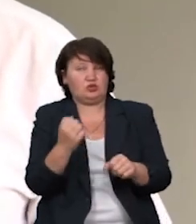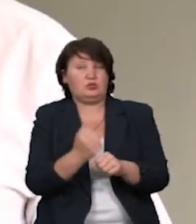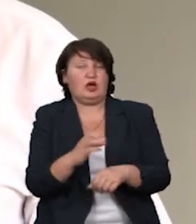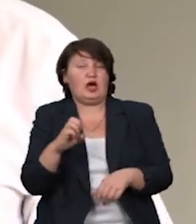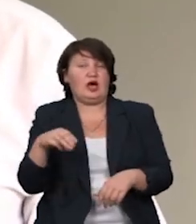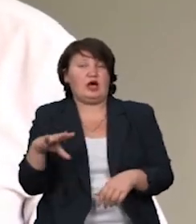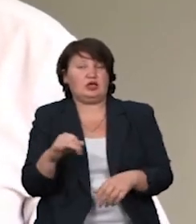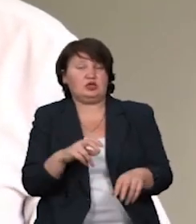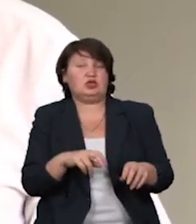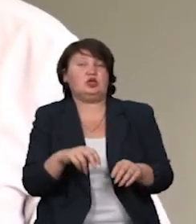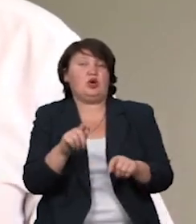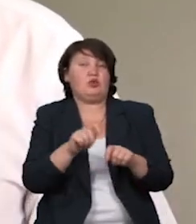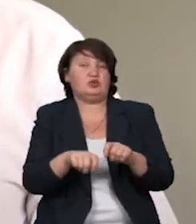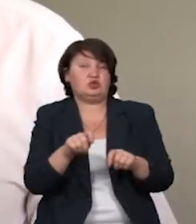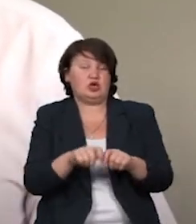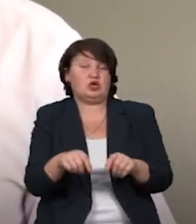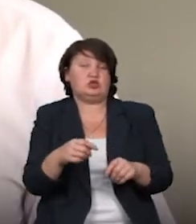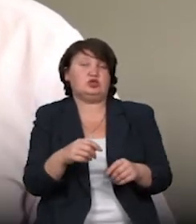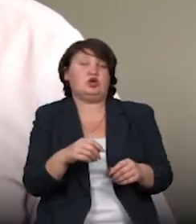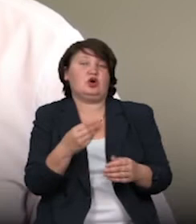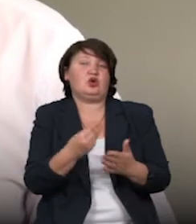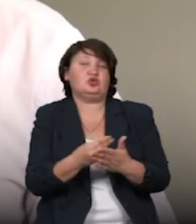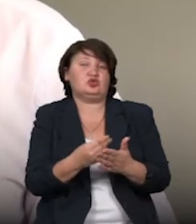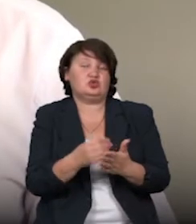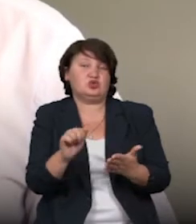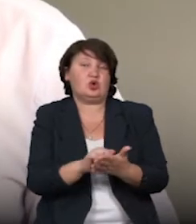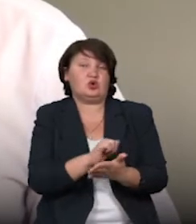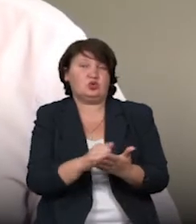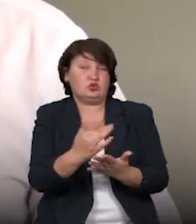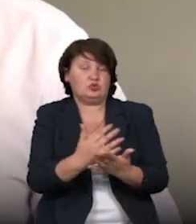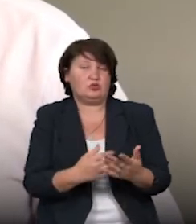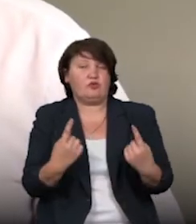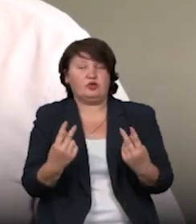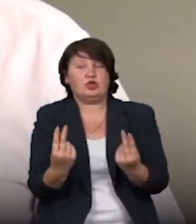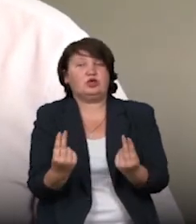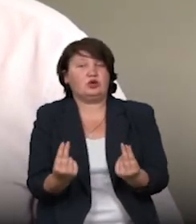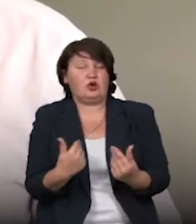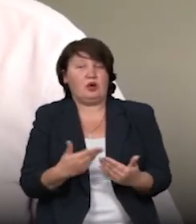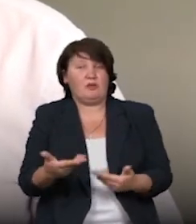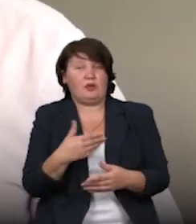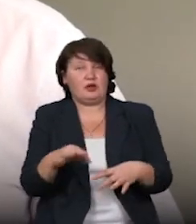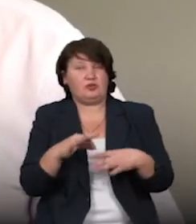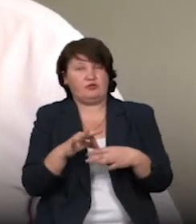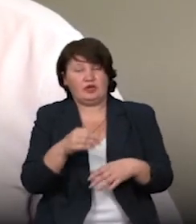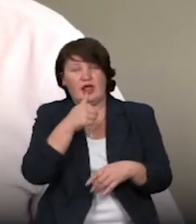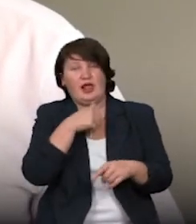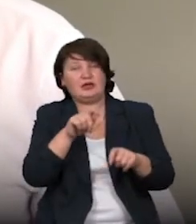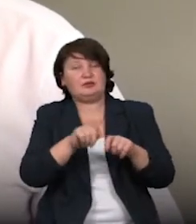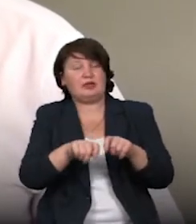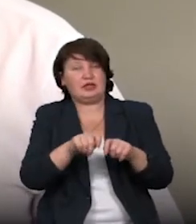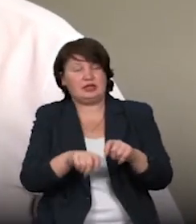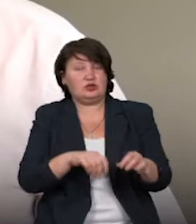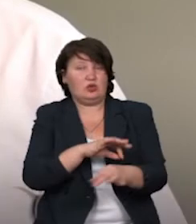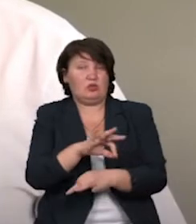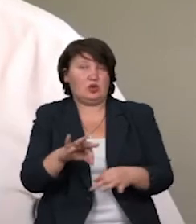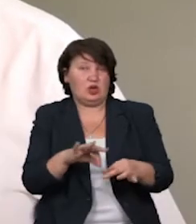кошторис на виконання таких робіт, ми провели, тому що великі кошти, ми провели в даному випадку експертизу проєкту, далі